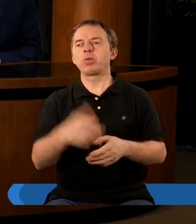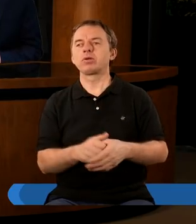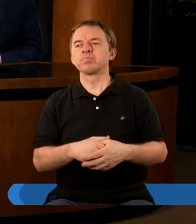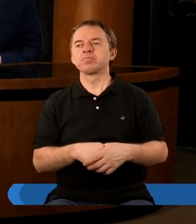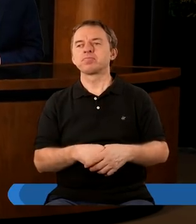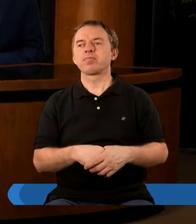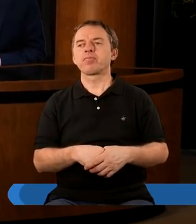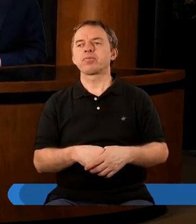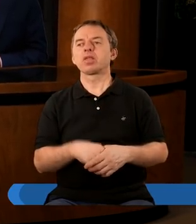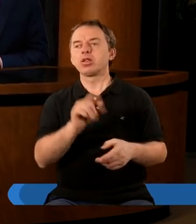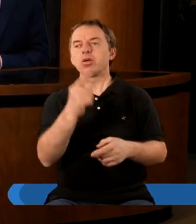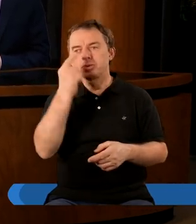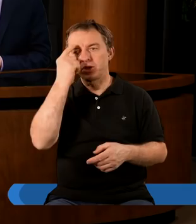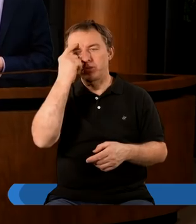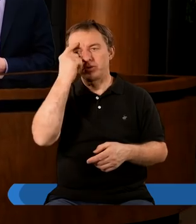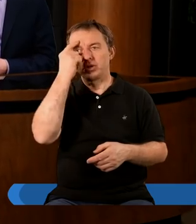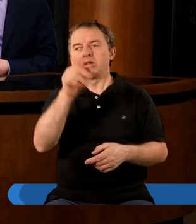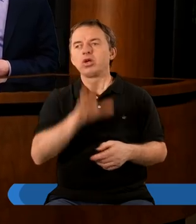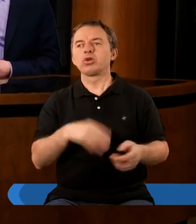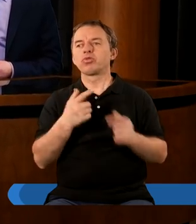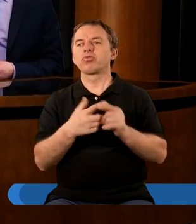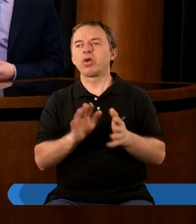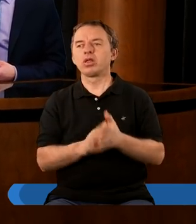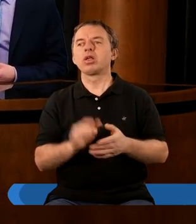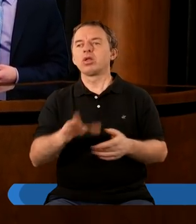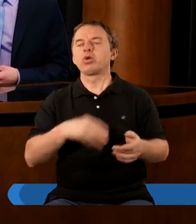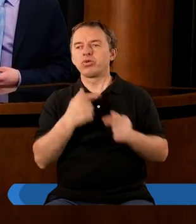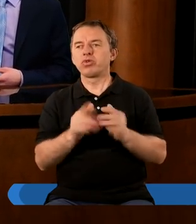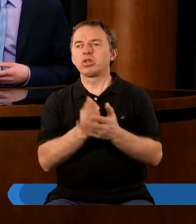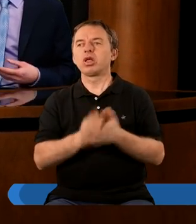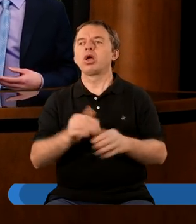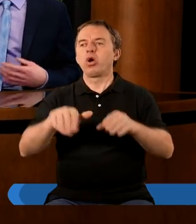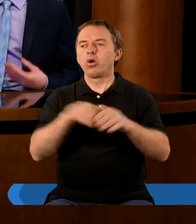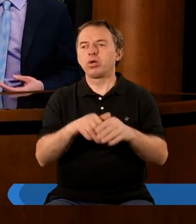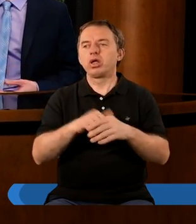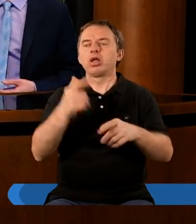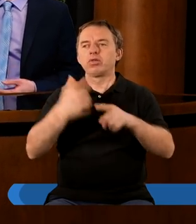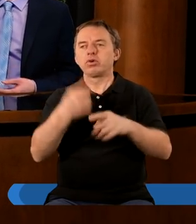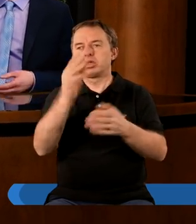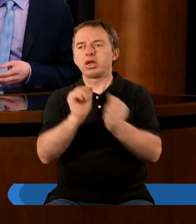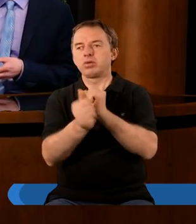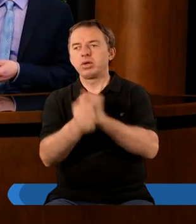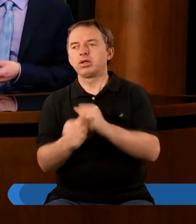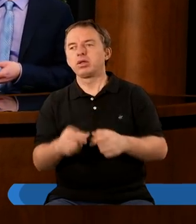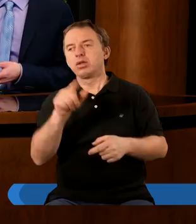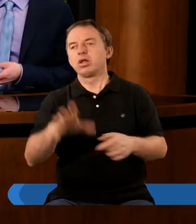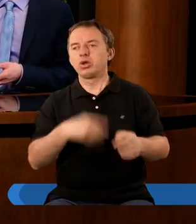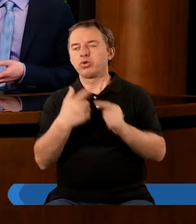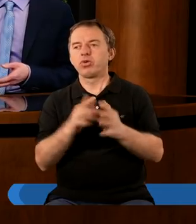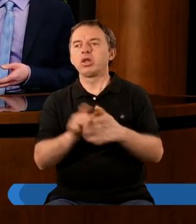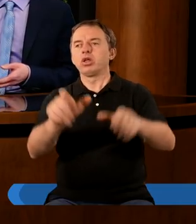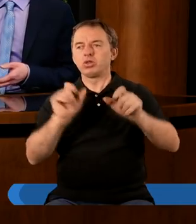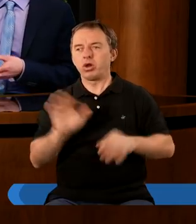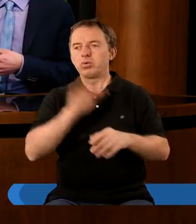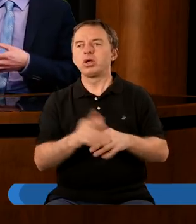też to właśnie ty mi przypomniałeś, kiedy wspomniałeś o świątyni. Służba świątynna odbywała się w 24 zmianach. My tutaj jesteśmy w świątyni.